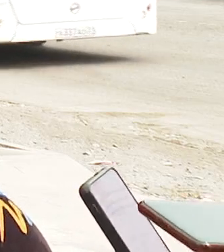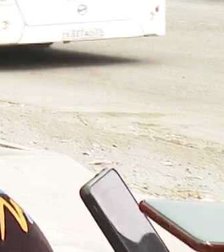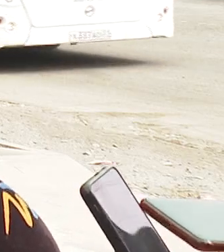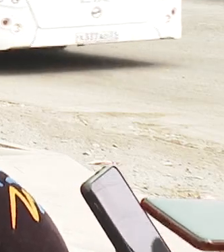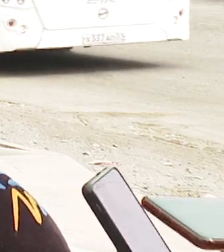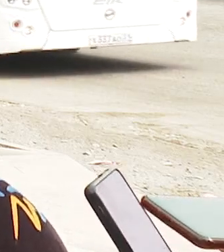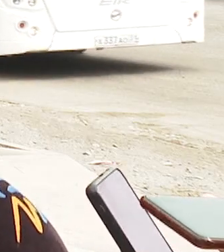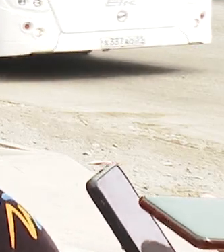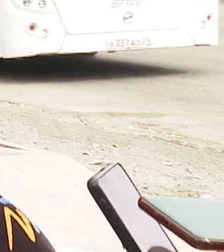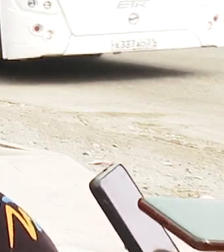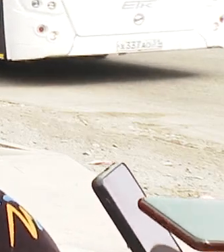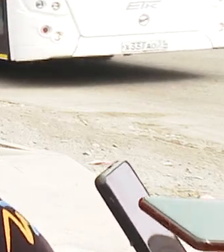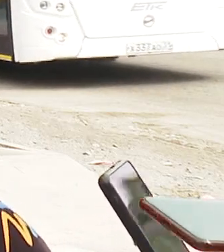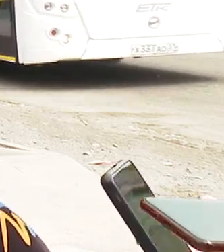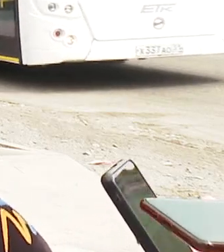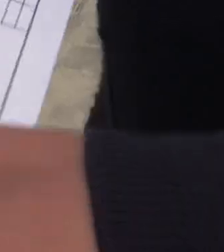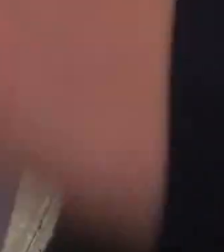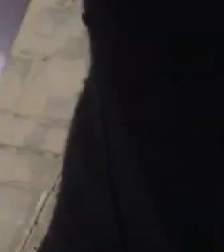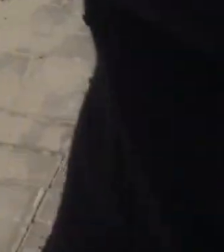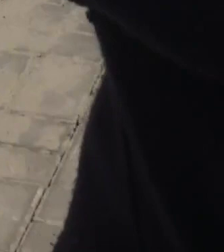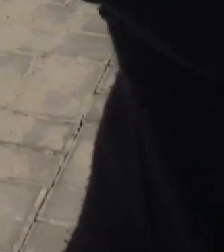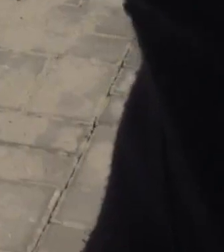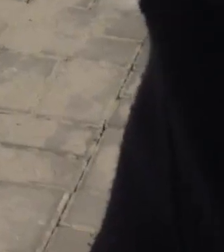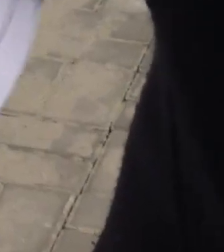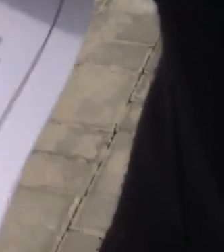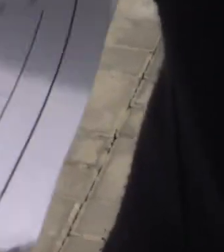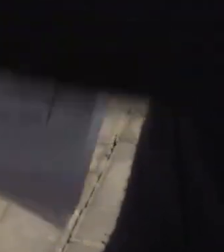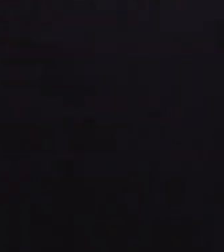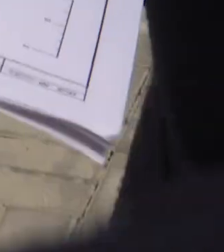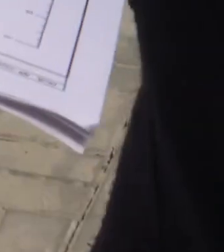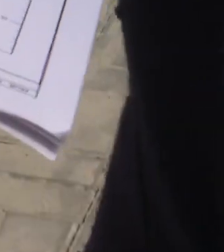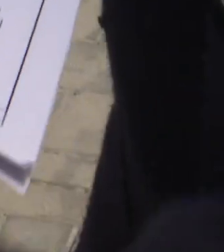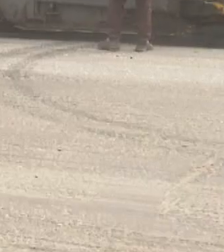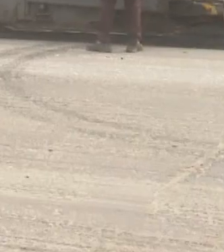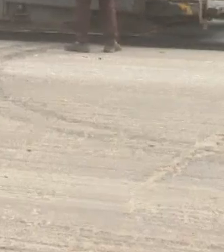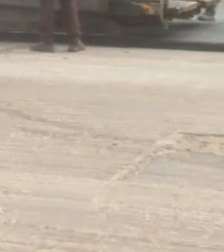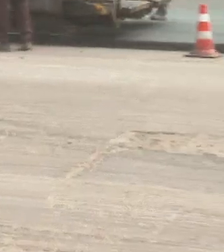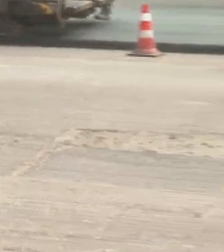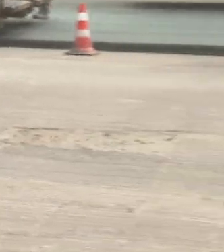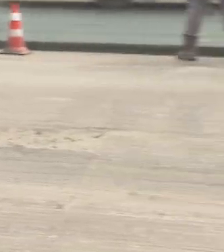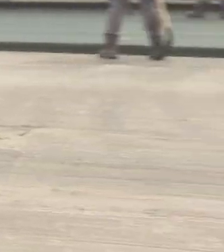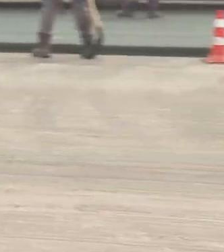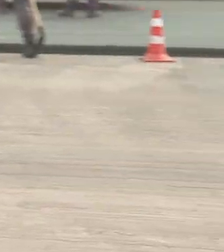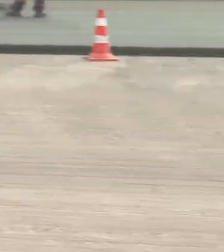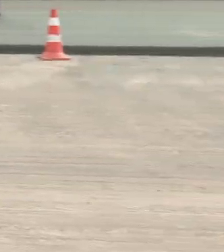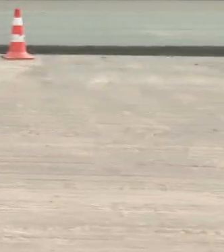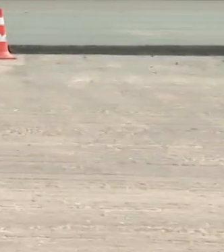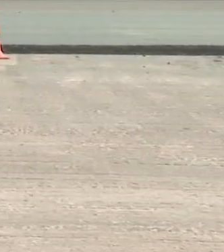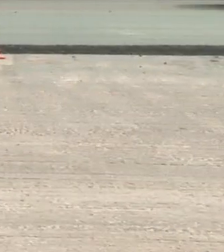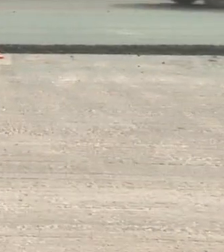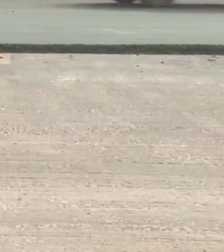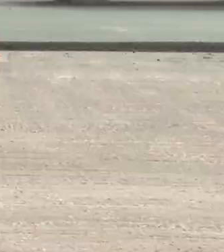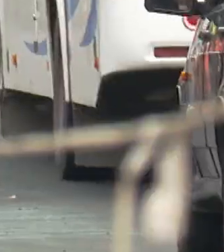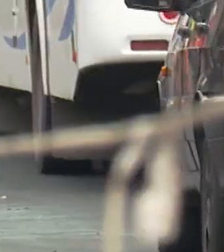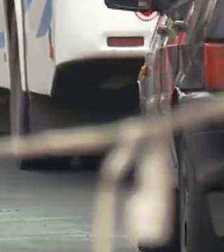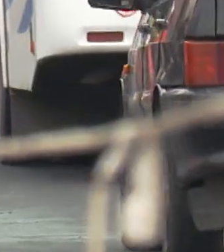строительство новых тротуаров, строительство парковок. На модернизацию выделили более 76 миллионов рублей. Ремонт планируют